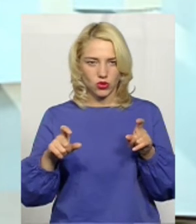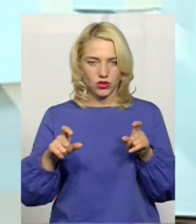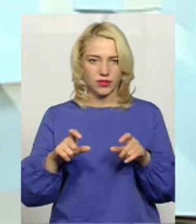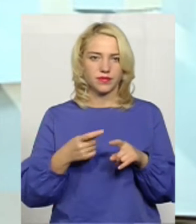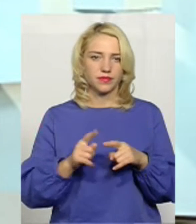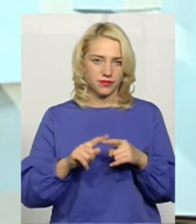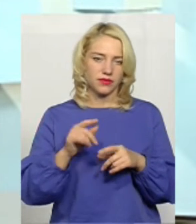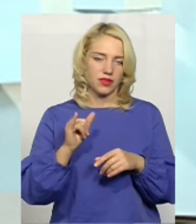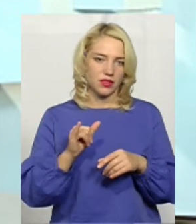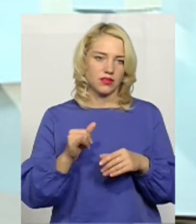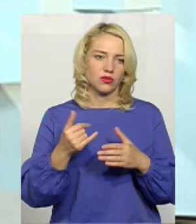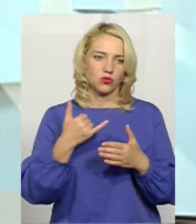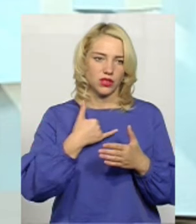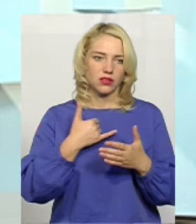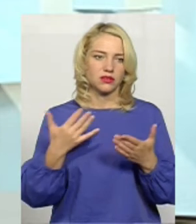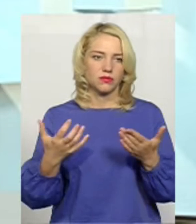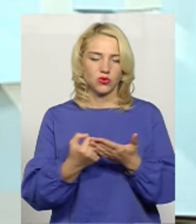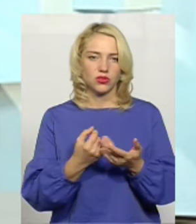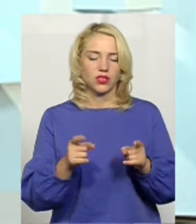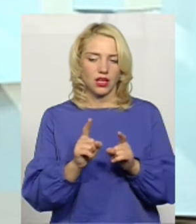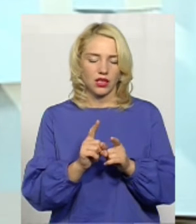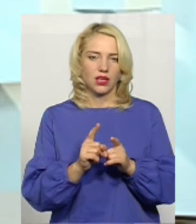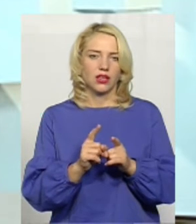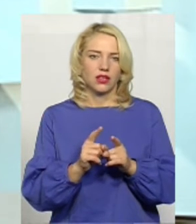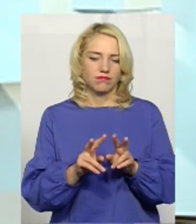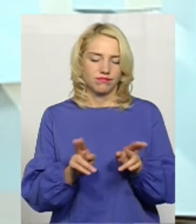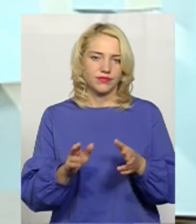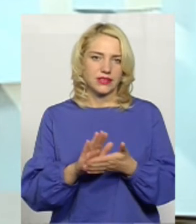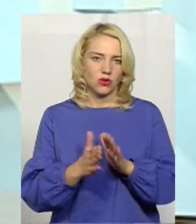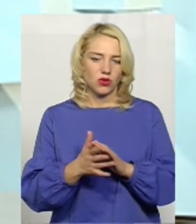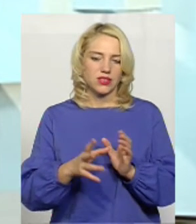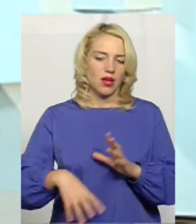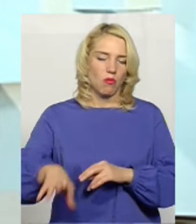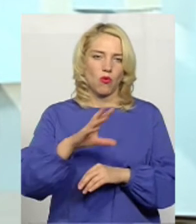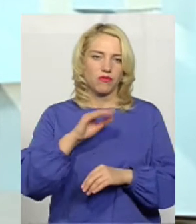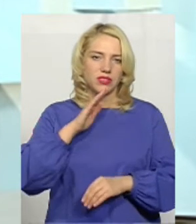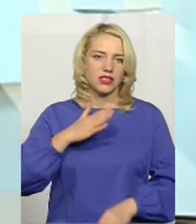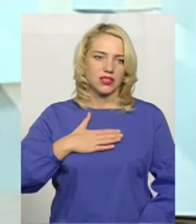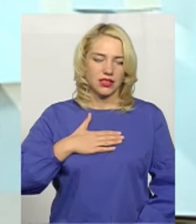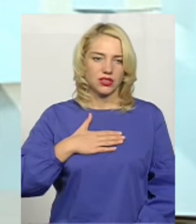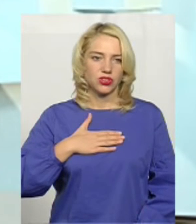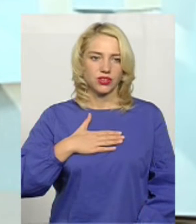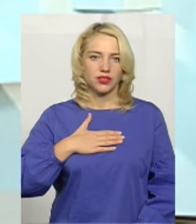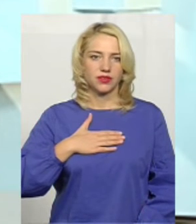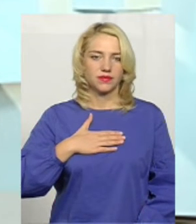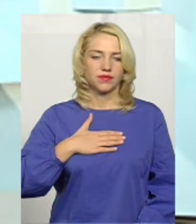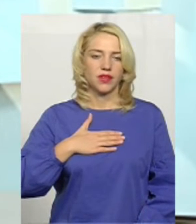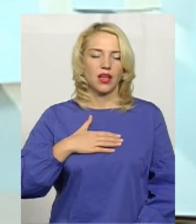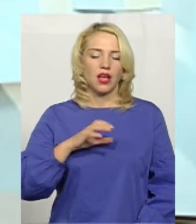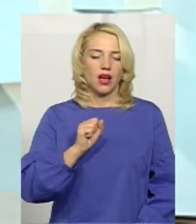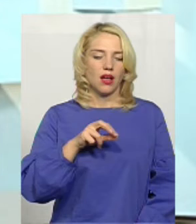серпня. Тому в нас, напевне, все-таки була така аналогічна ситуація по всіх наших, мабуть, по всіх